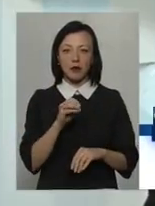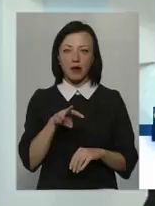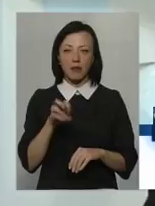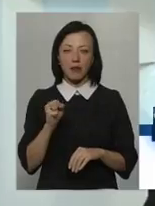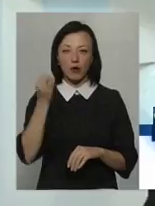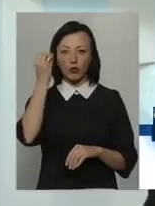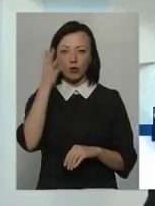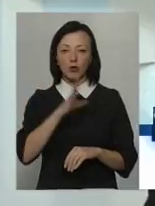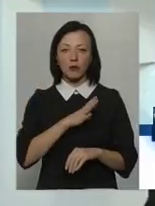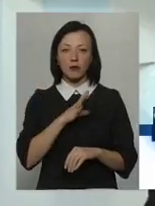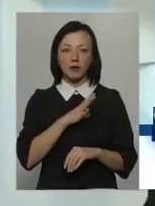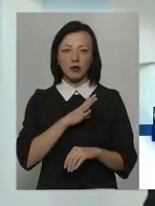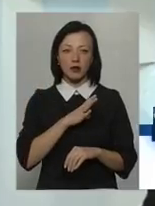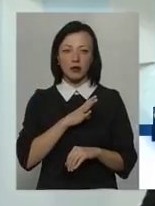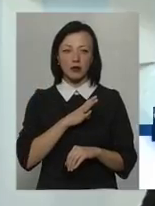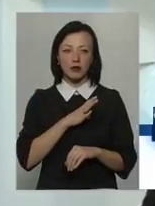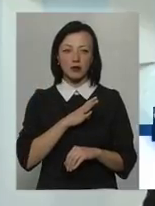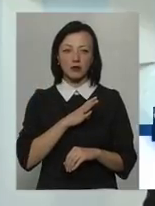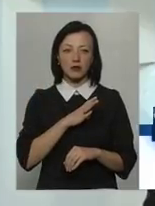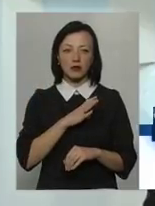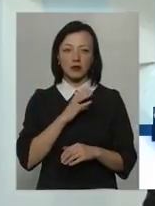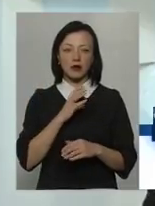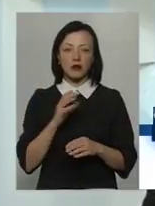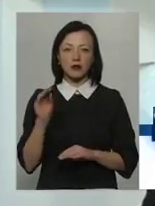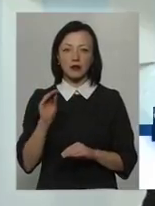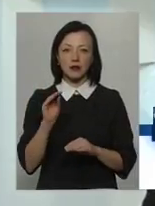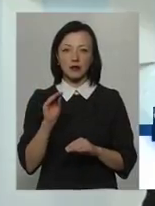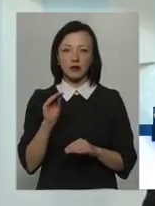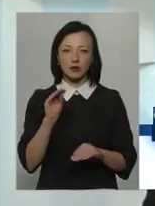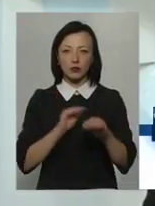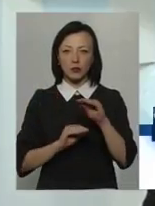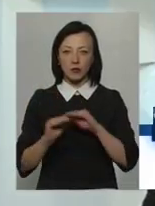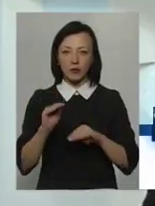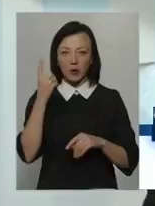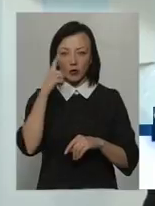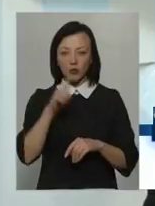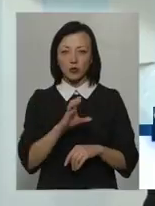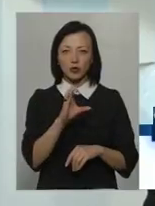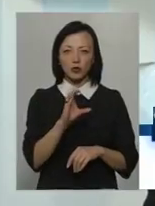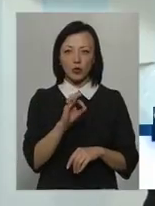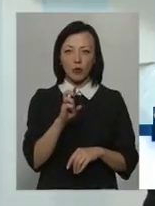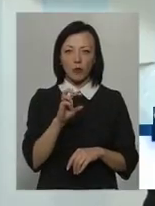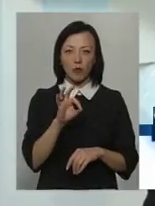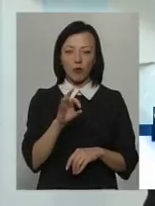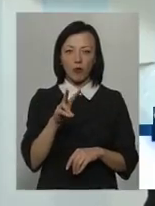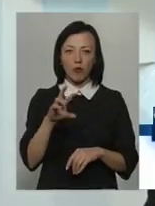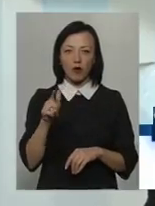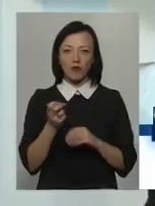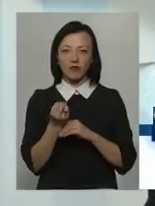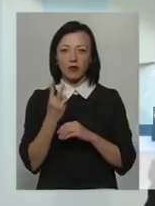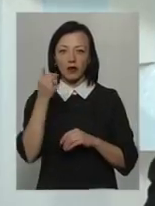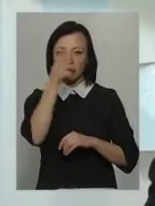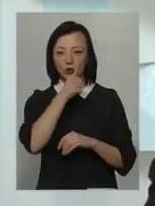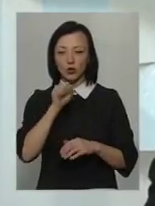був сертифіцірований Джорджем Соболем в 2012 році, я можу сказати, що до 2014